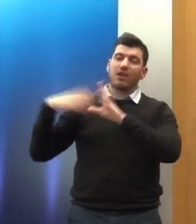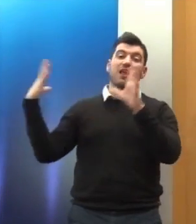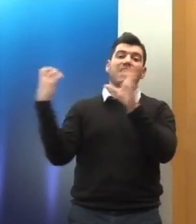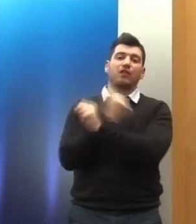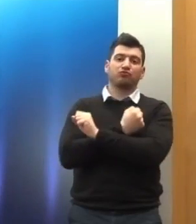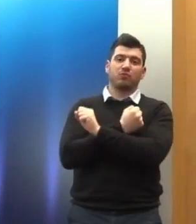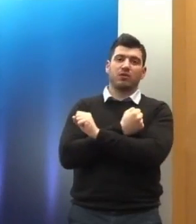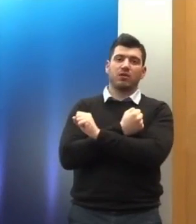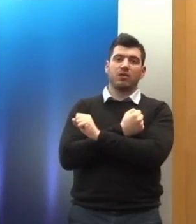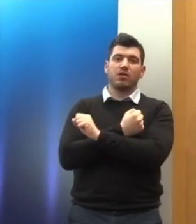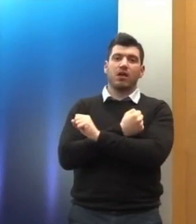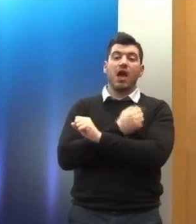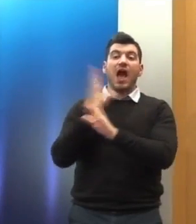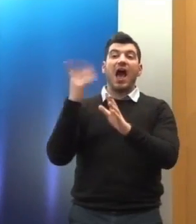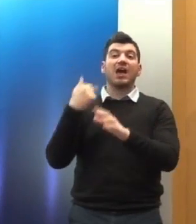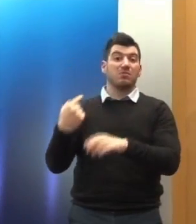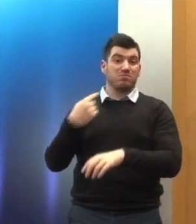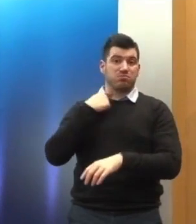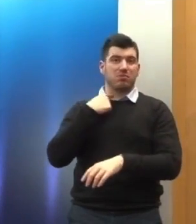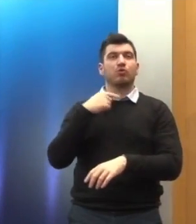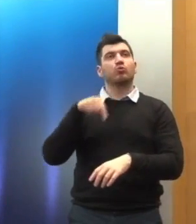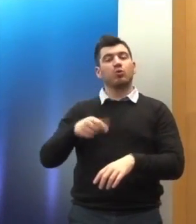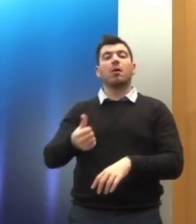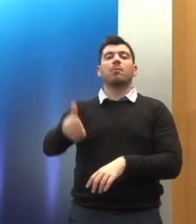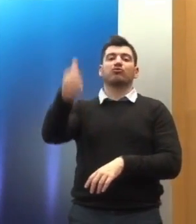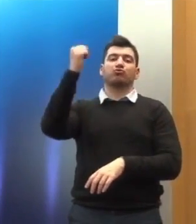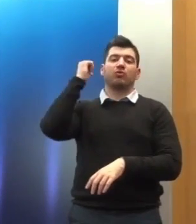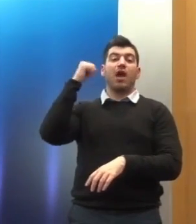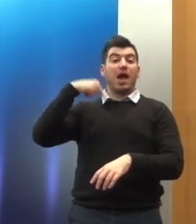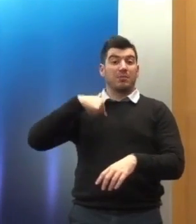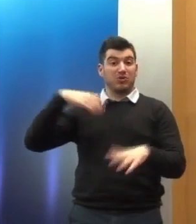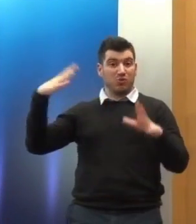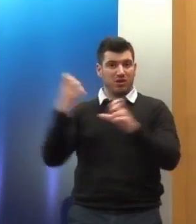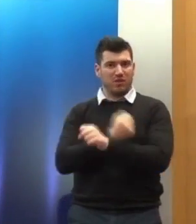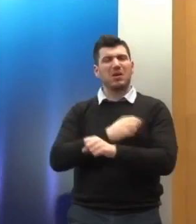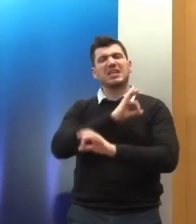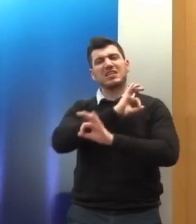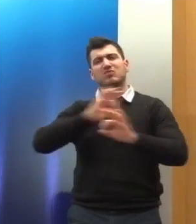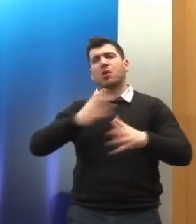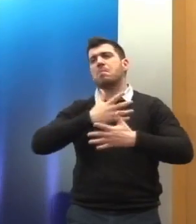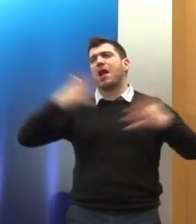πάρα πολλά χρόνια πίσω αν το καταφέρουμε θα είναι μια μεγάλη επιτυχία για τη χώρα μας ευχαριστώ πολύ